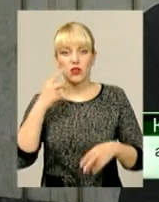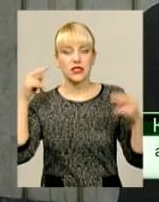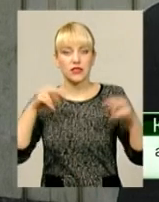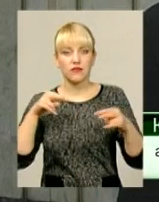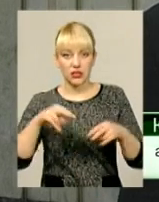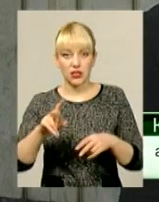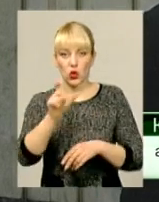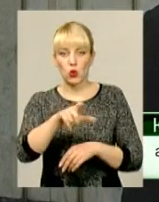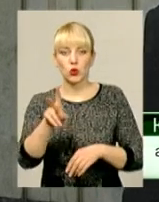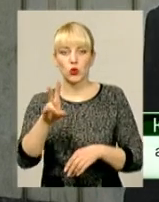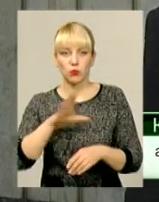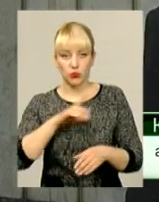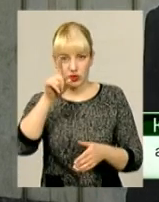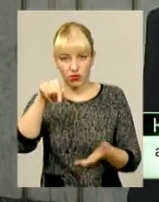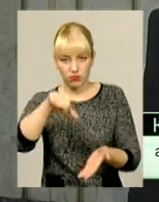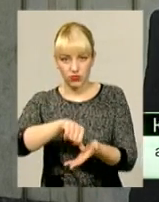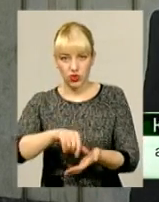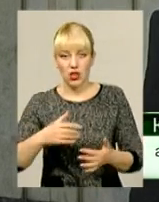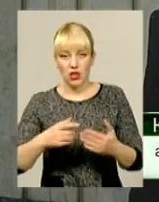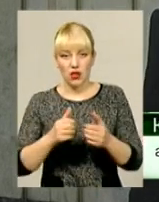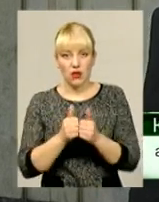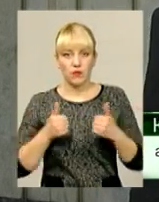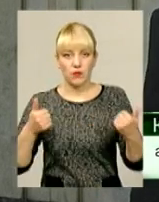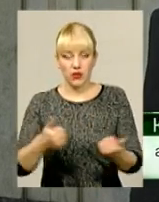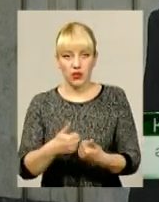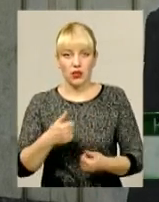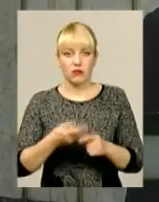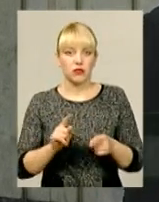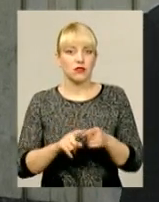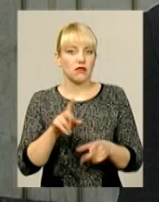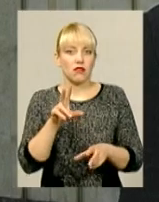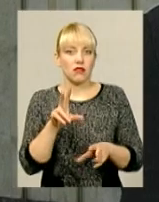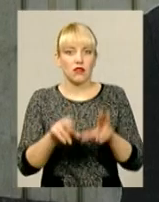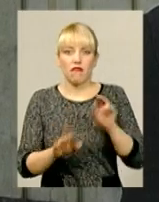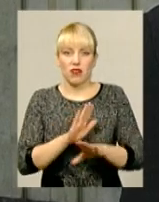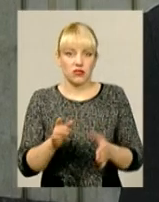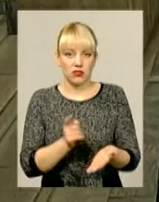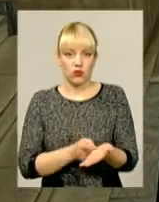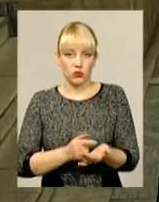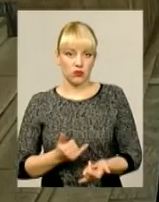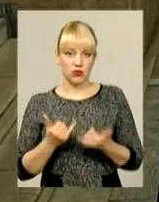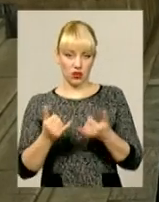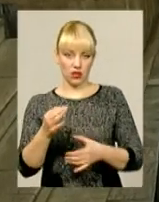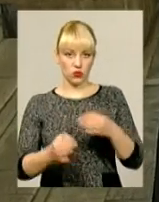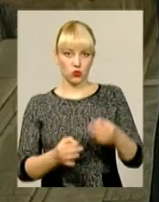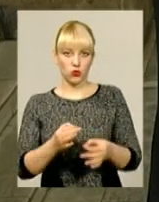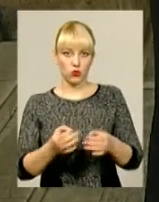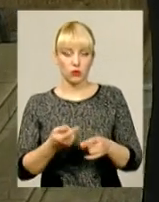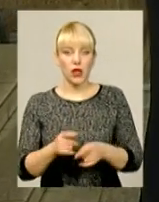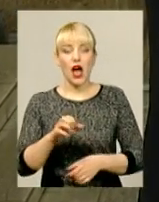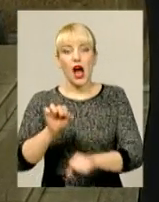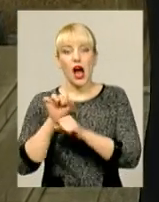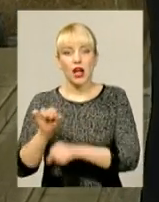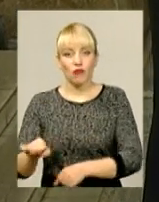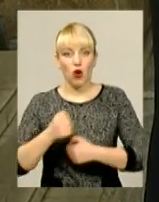з якими вони були безпосередньо в цьому бойових діях, це не є тим доказом, який є достатнім для суду. Окрім того, адвокат